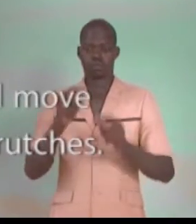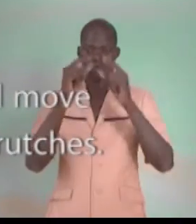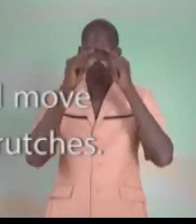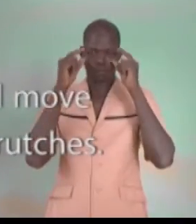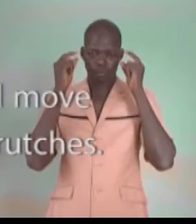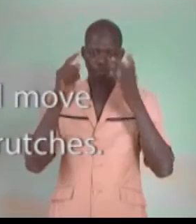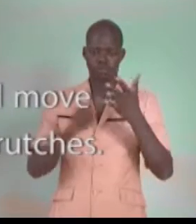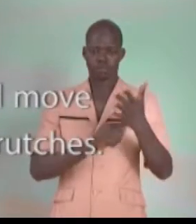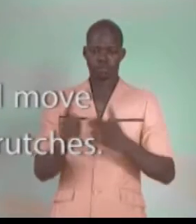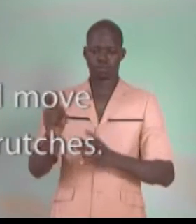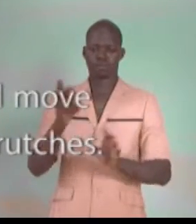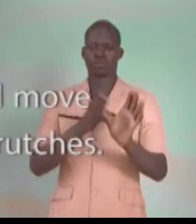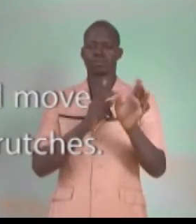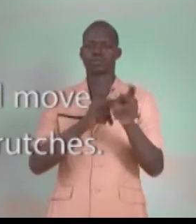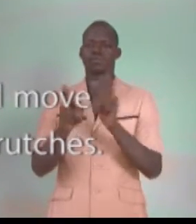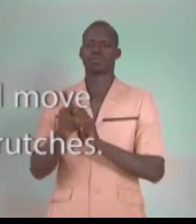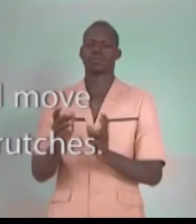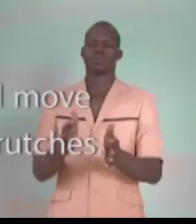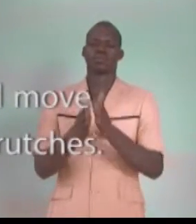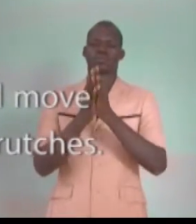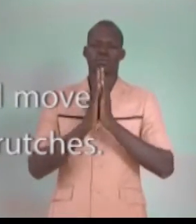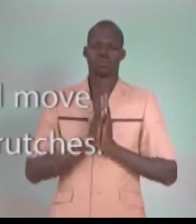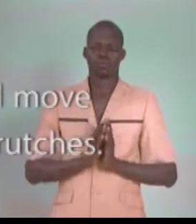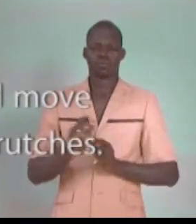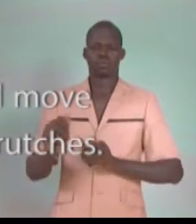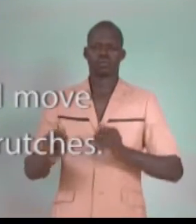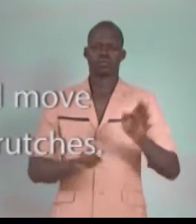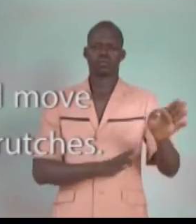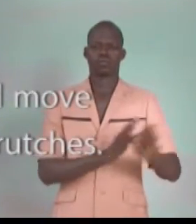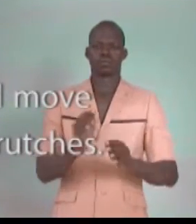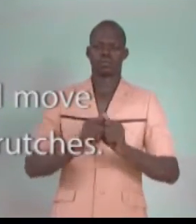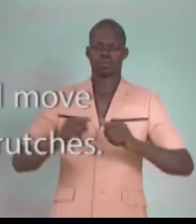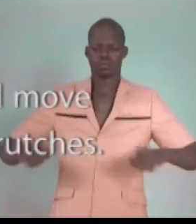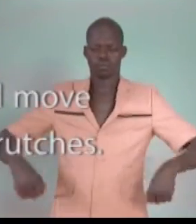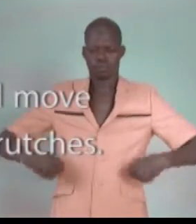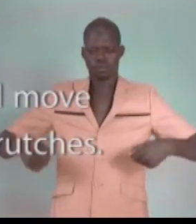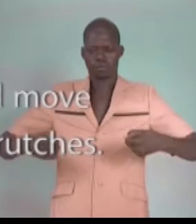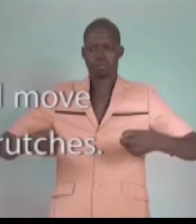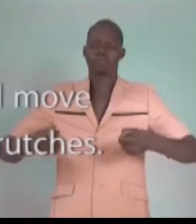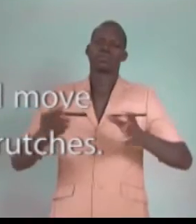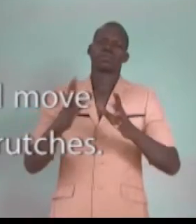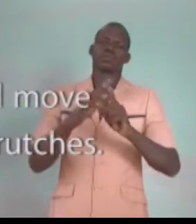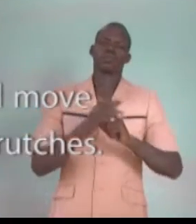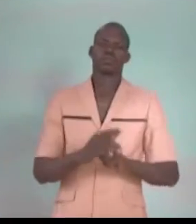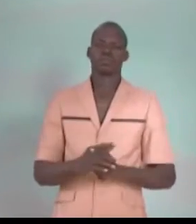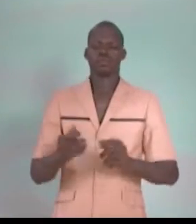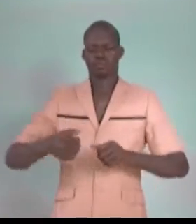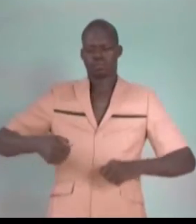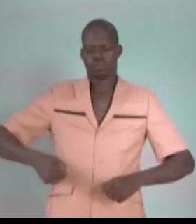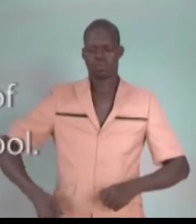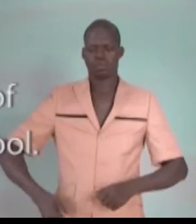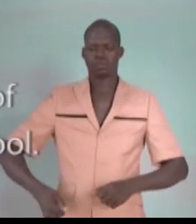et un enfant handicapé moteur des membres inférieurs pourrait se déplacer avec un fauteuil roulant, un tricycle, un vélo ou des béquilles.